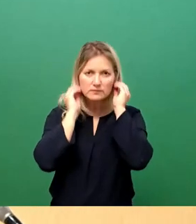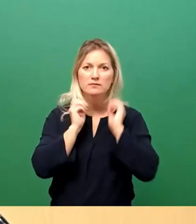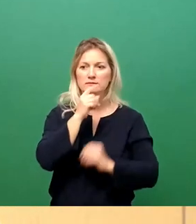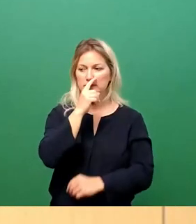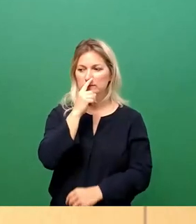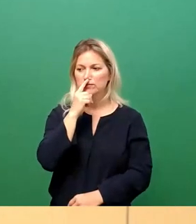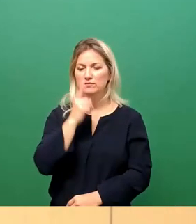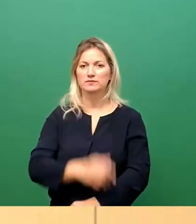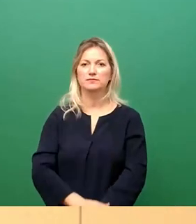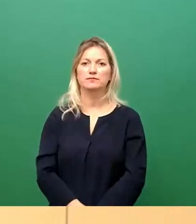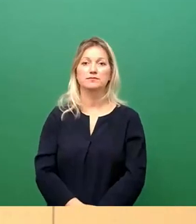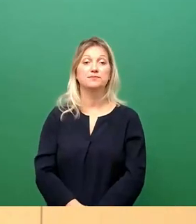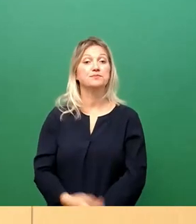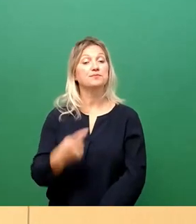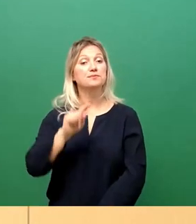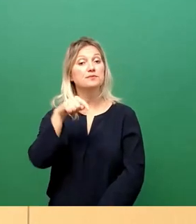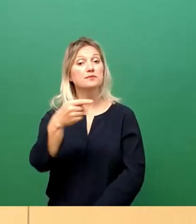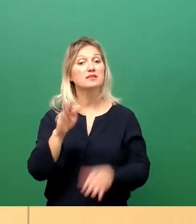Sehr geehrter Herr